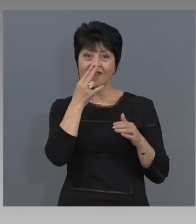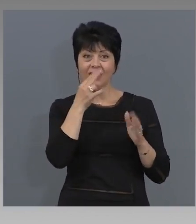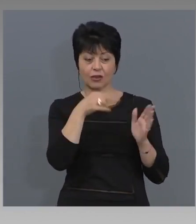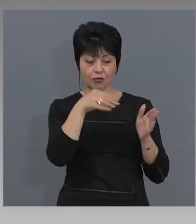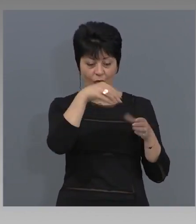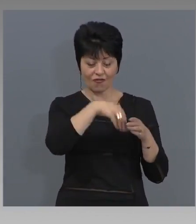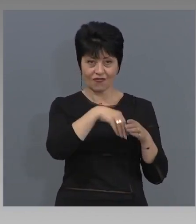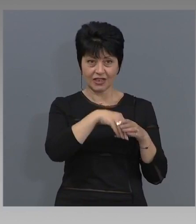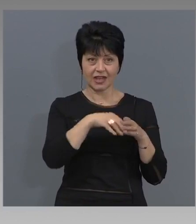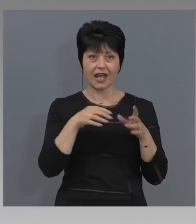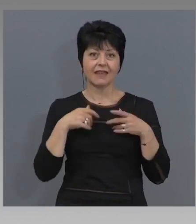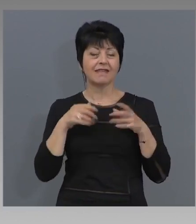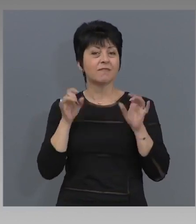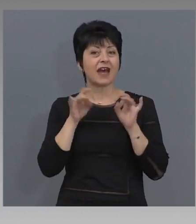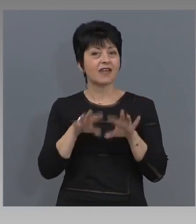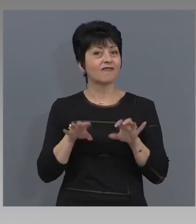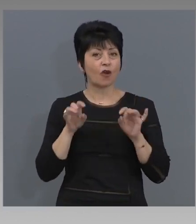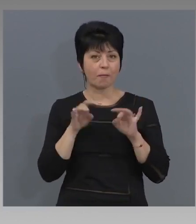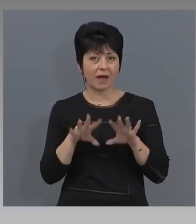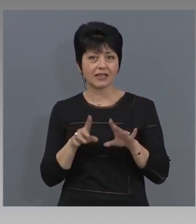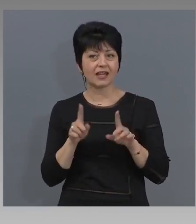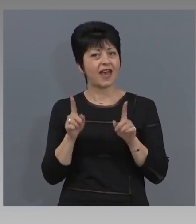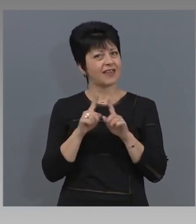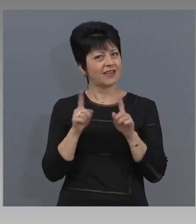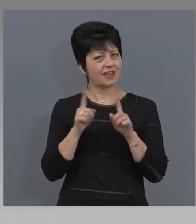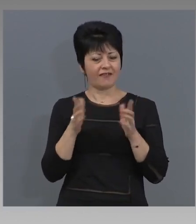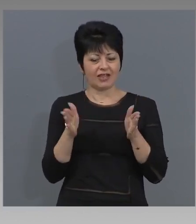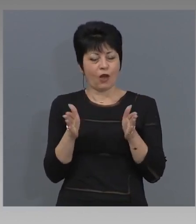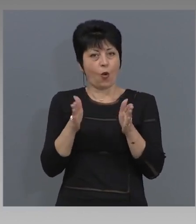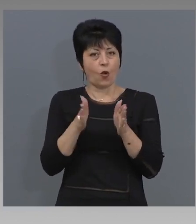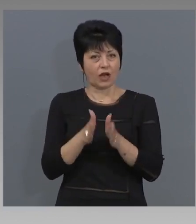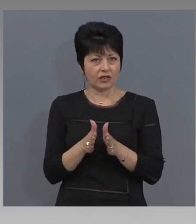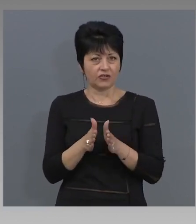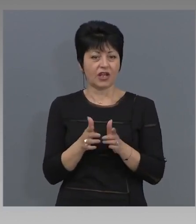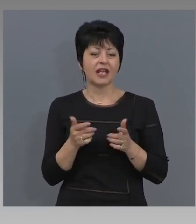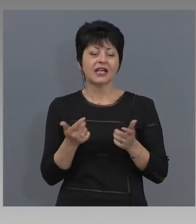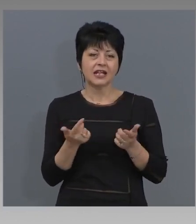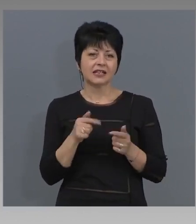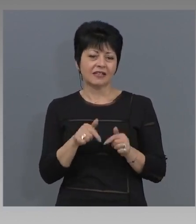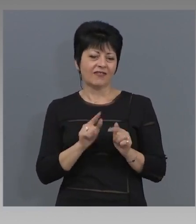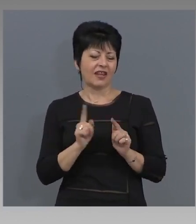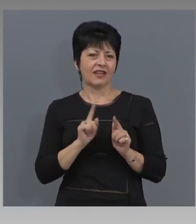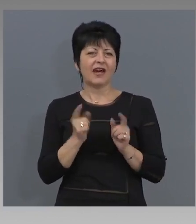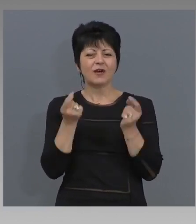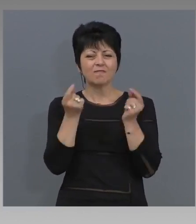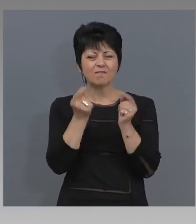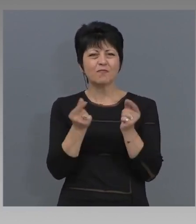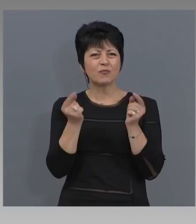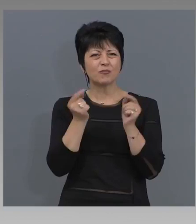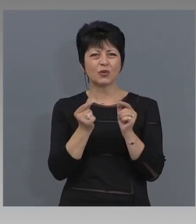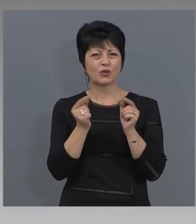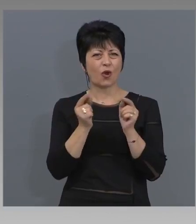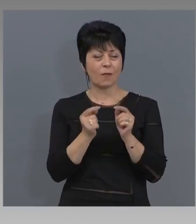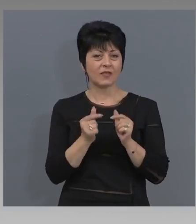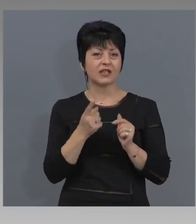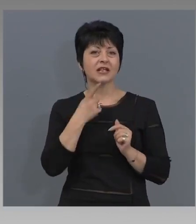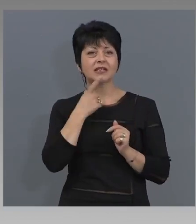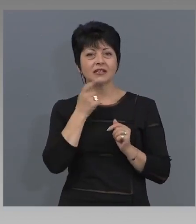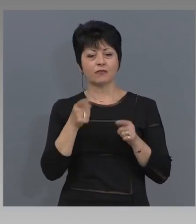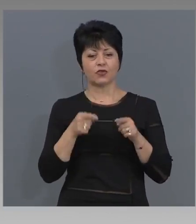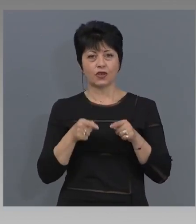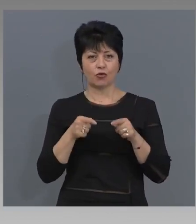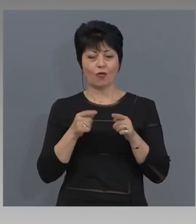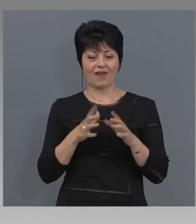информирани избор, но не трябва да бъде ограничено за това и не ви давам конкретен детал до такава подробност, за да може да се